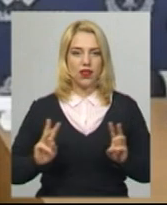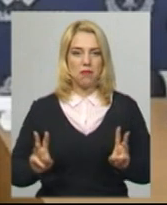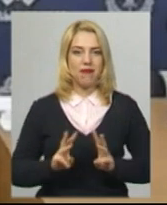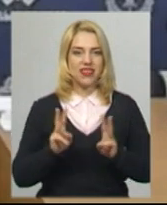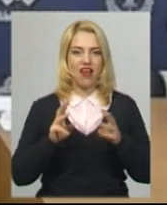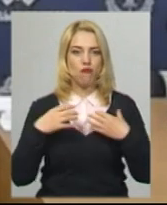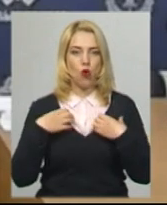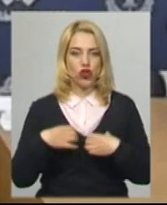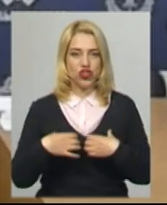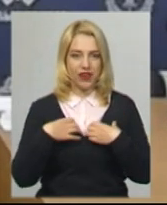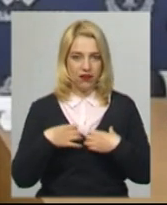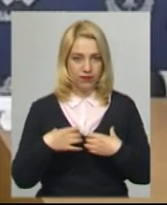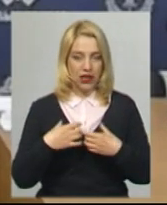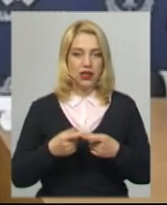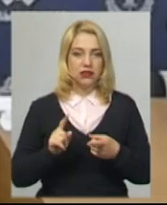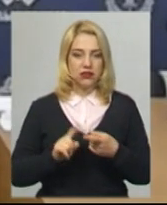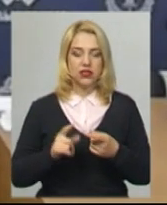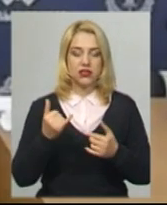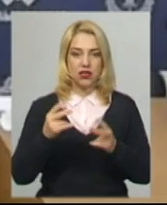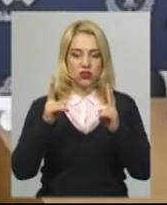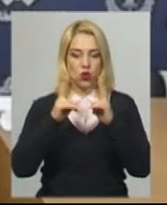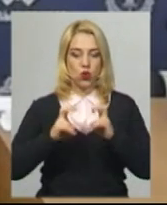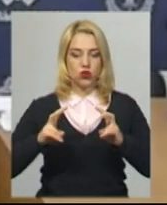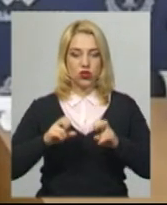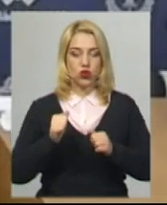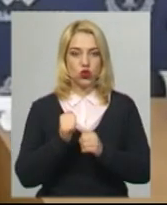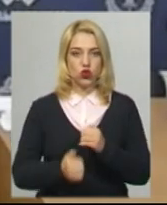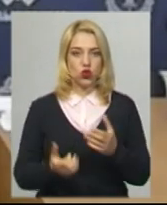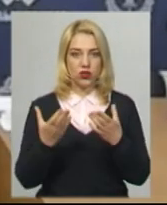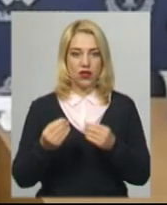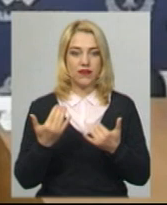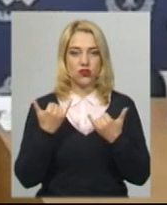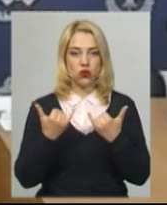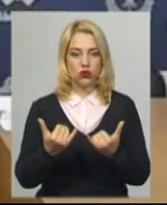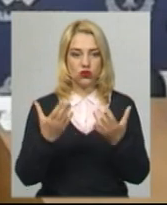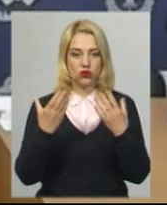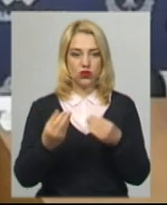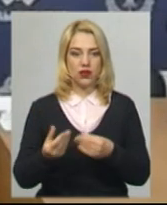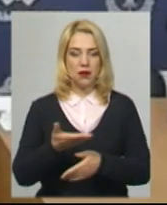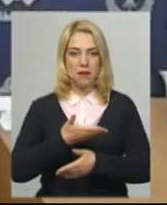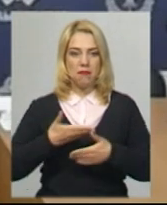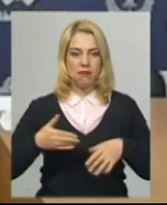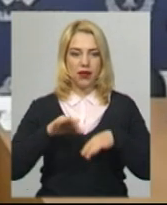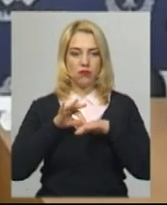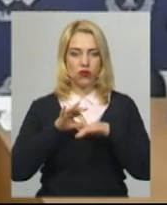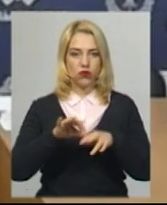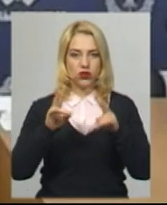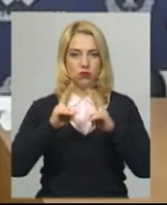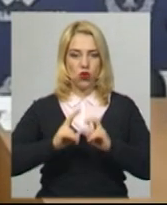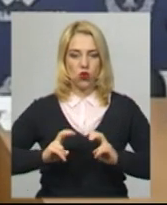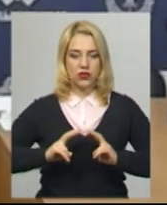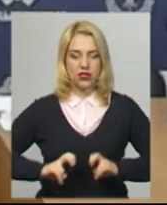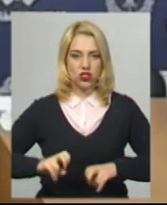пневмонії, вони зараз досліджуються. І щодня, вже з сьогоднішнього дня ми проводимо дослідження